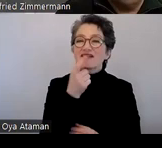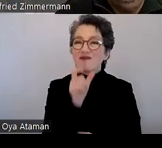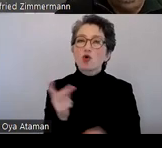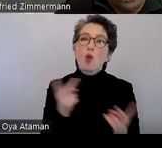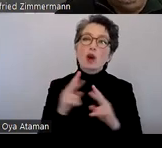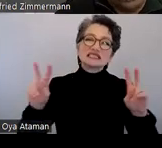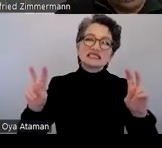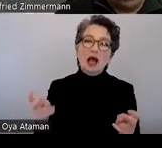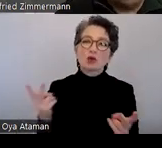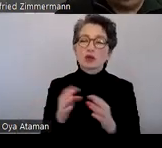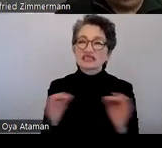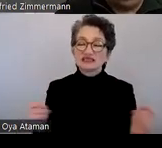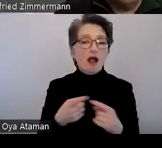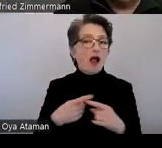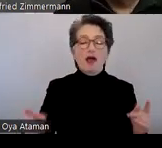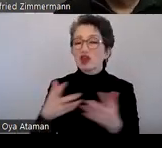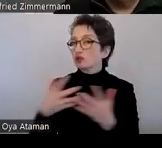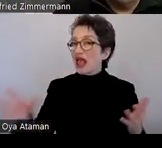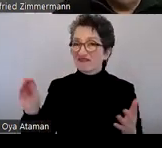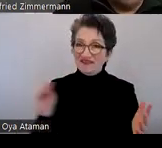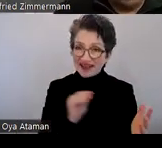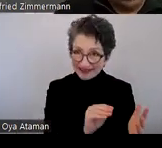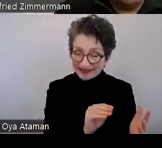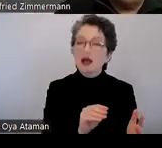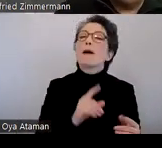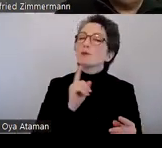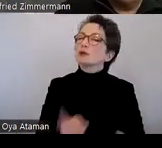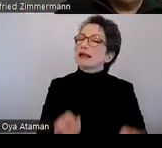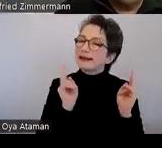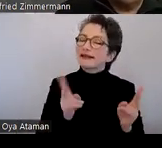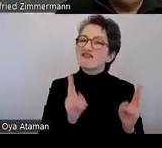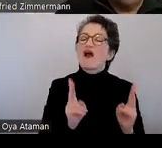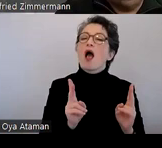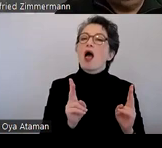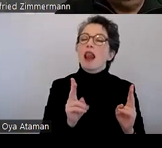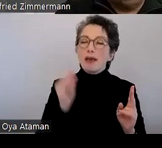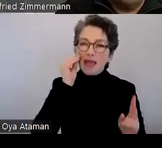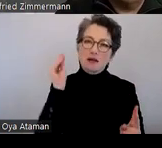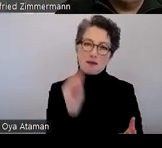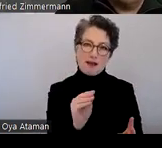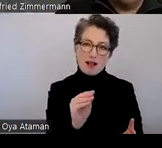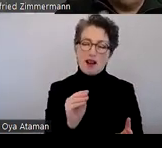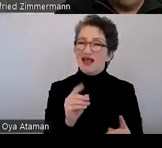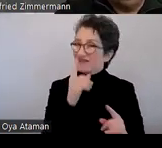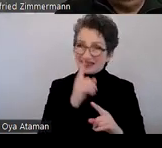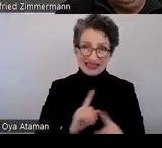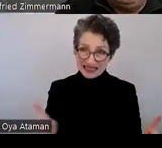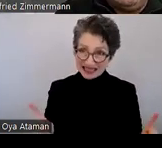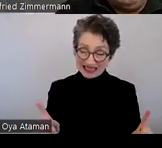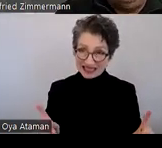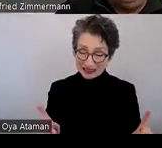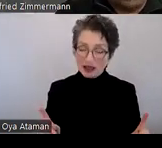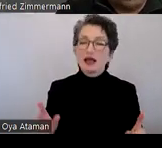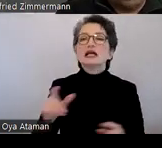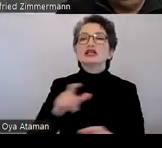ein Satz in einer anderen Sprache, das muss ich auf jeden Fall auszeichnen. Sonst wird es zum Beispiel, wenn man es mit